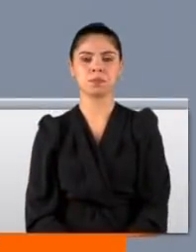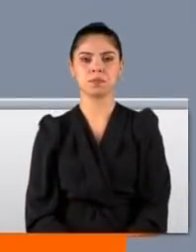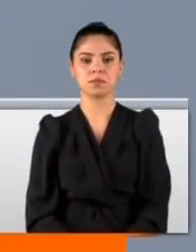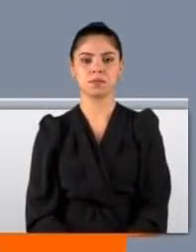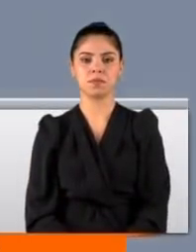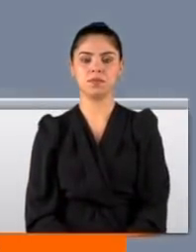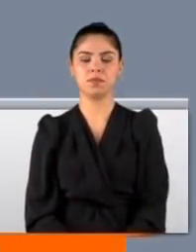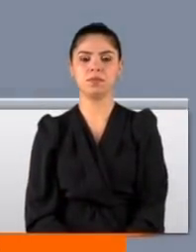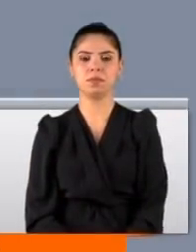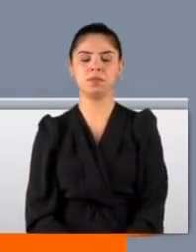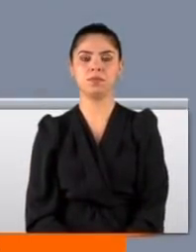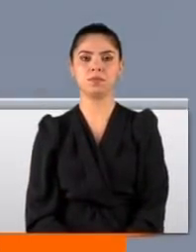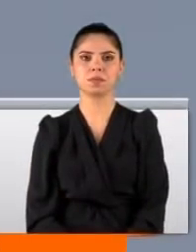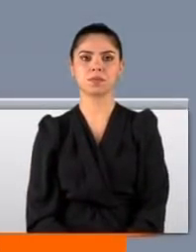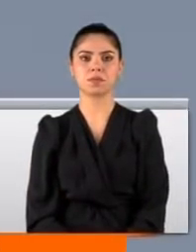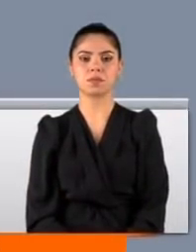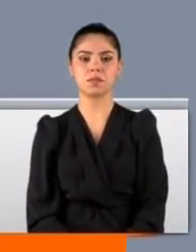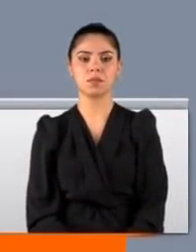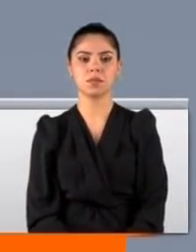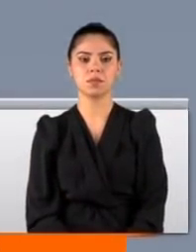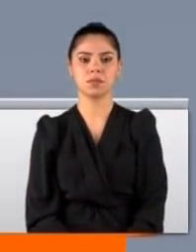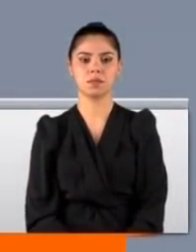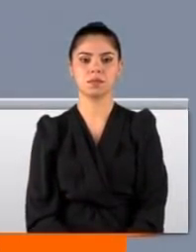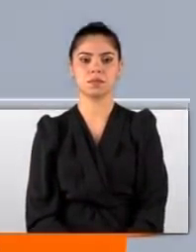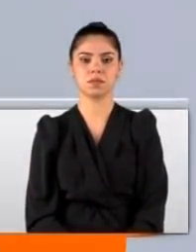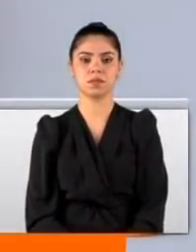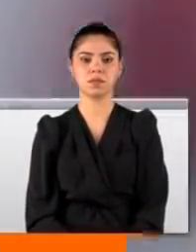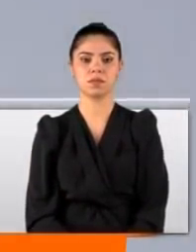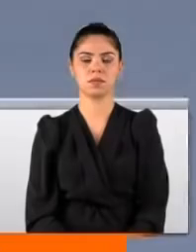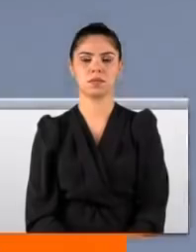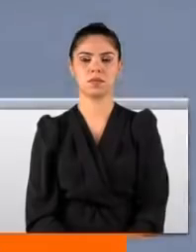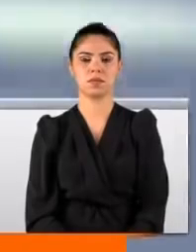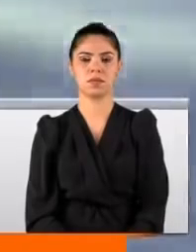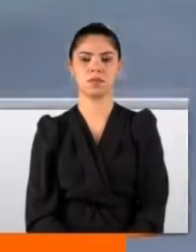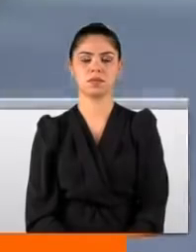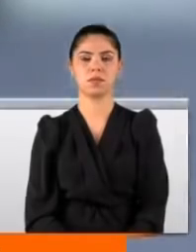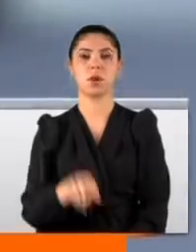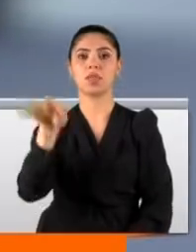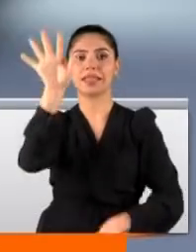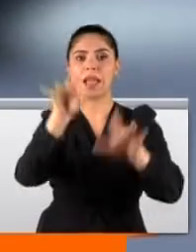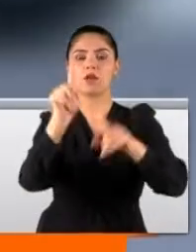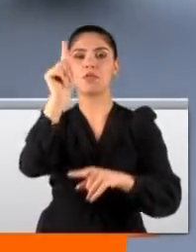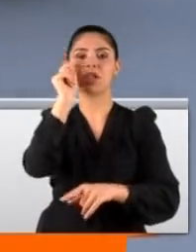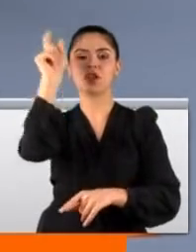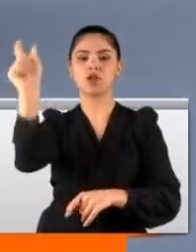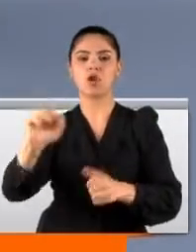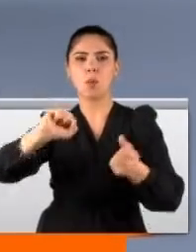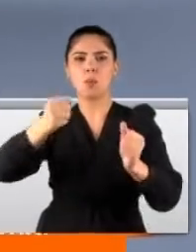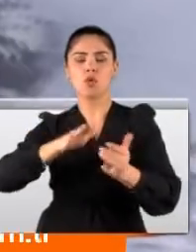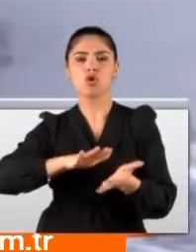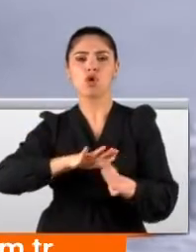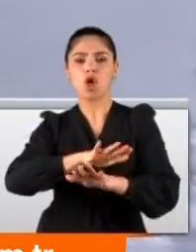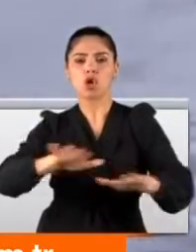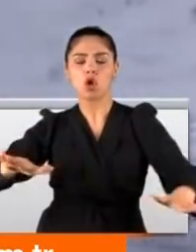Şu anda görüş mesafesi sıfır. Yani kıplayacak hiçbir şekilde durumumuz yok. Amatör dağcılardan biri buzlanan yolda kayıp